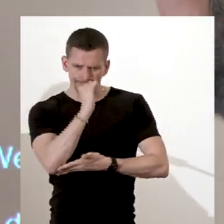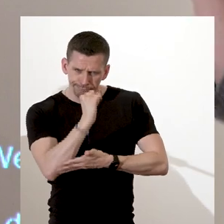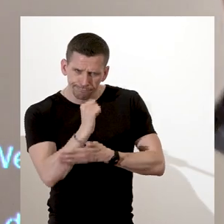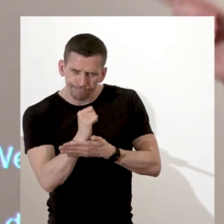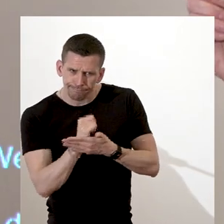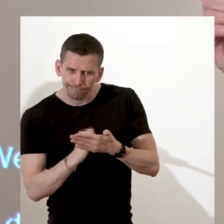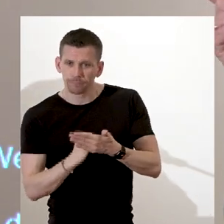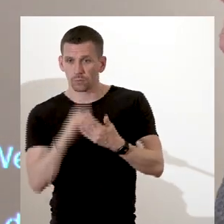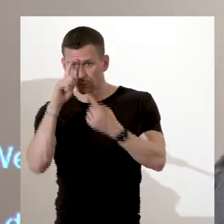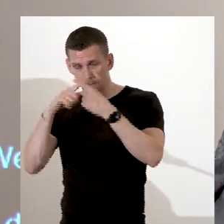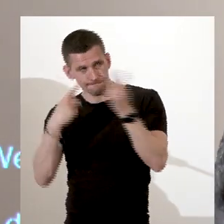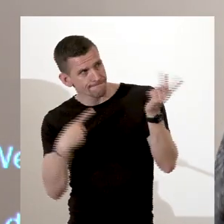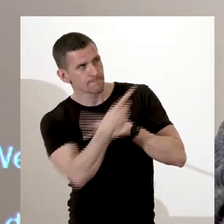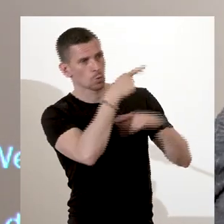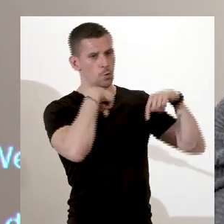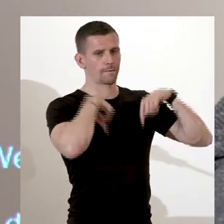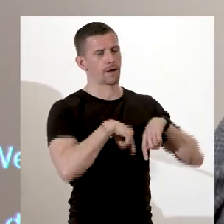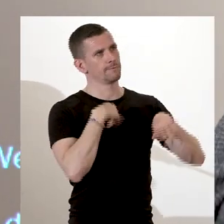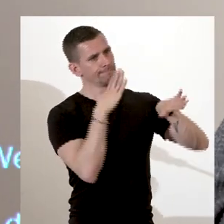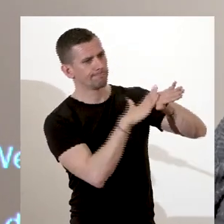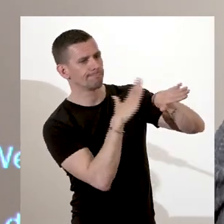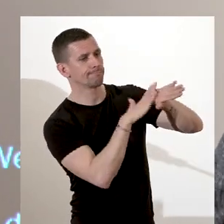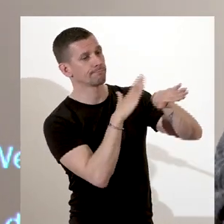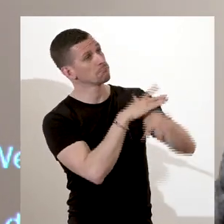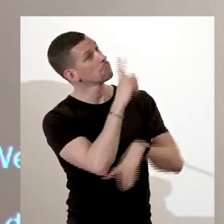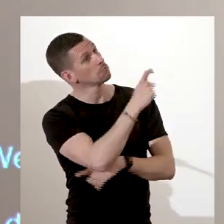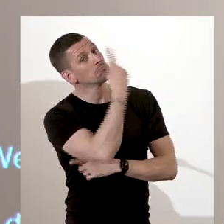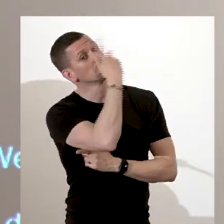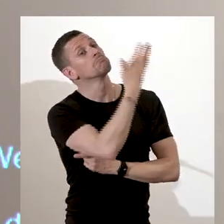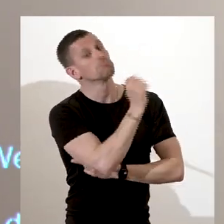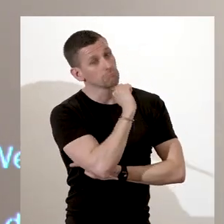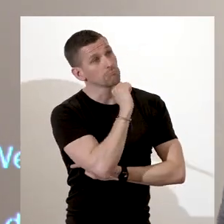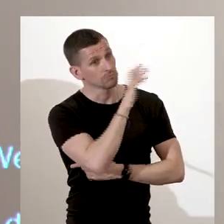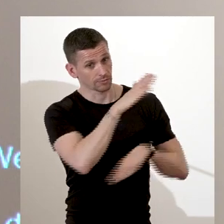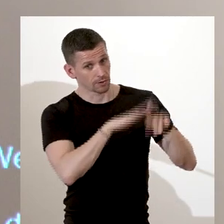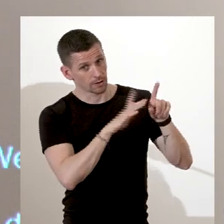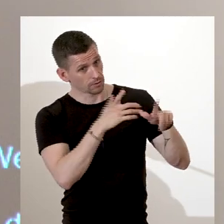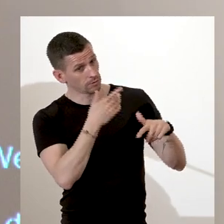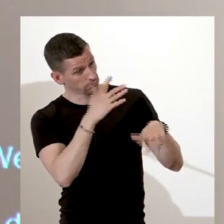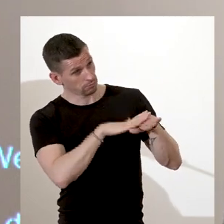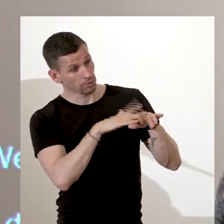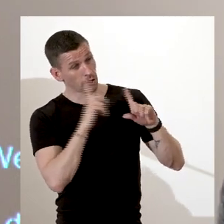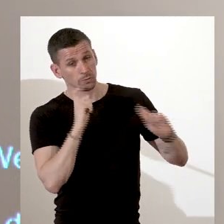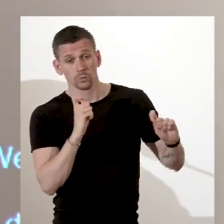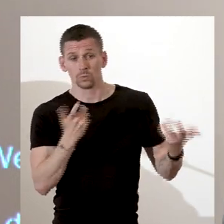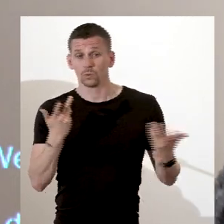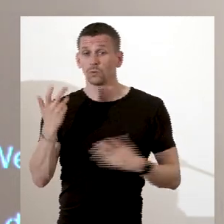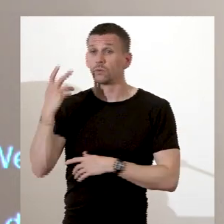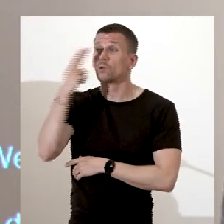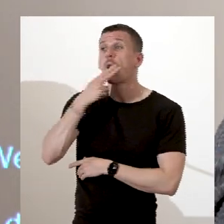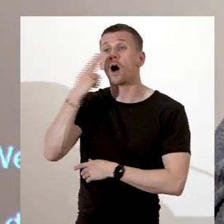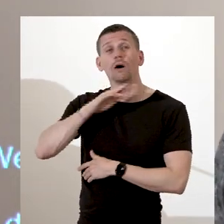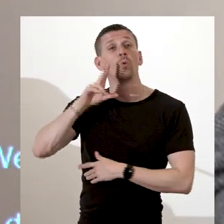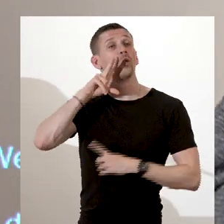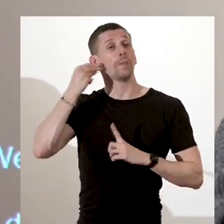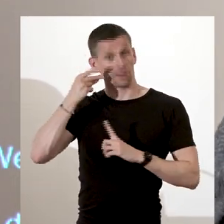et il pose ces questions-là. Il pose ces questions-là, il commence par affirmer, rappelez-vous, les hommes noirs sont des hommes, des êtres humains, deuxièmement, ils